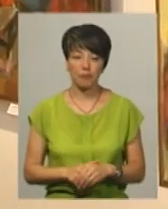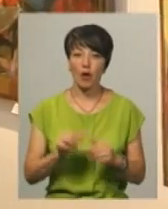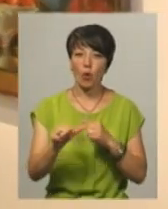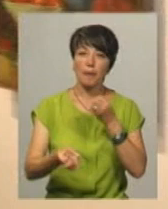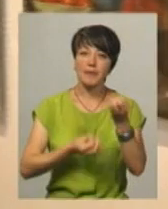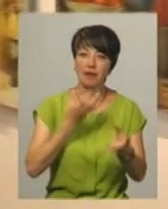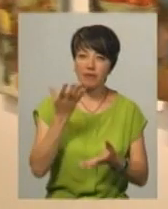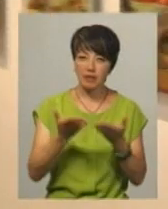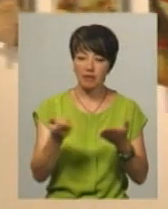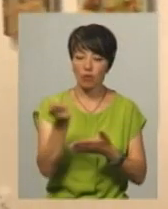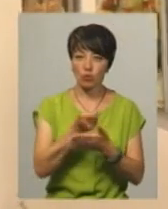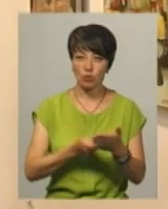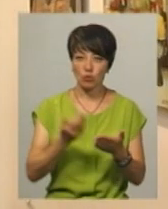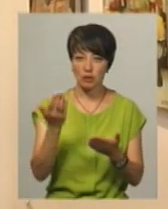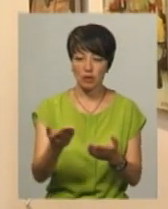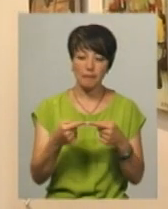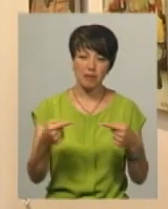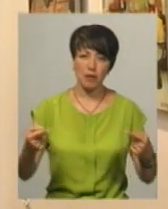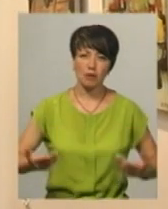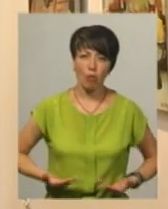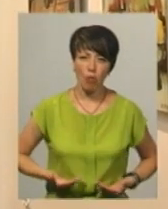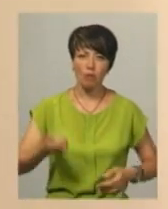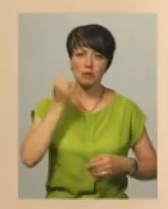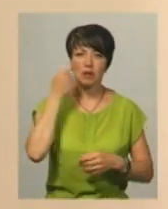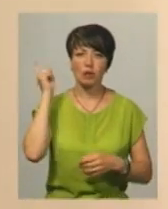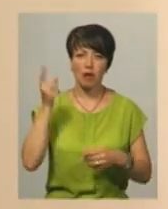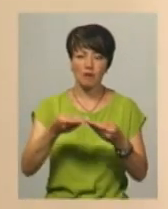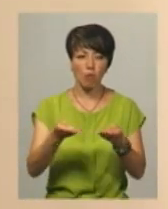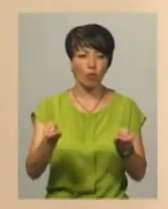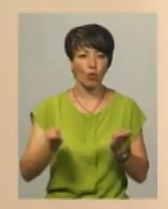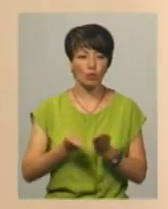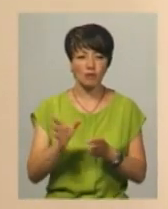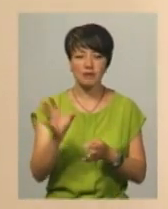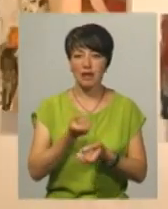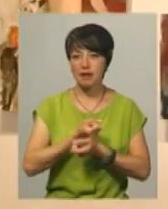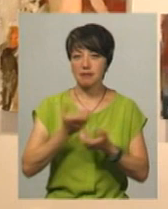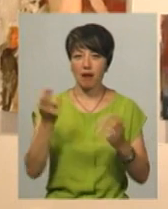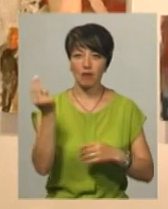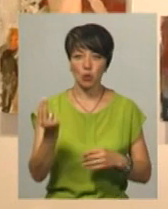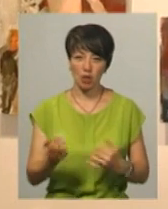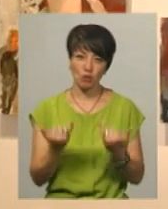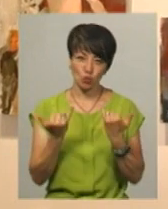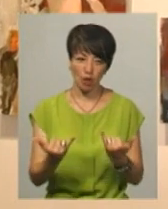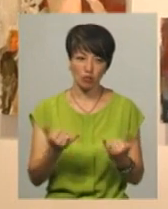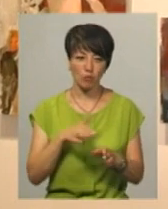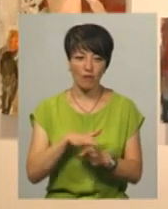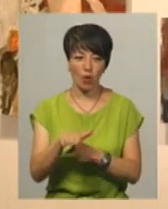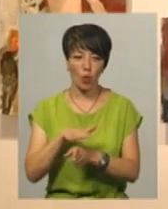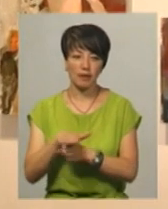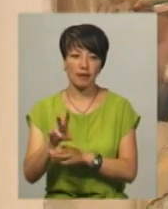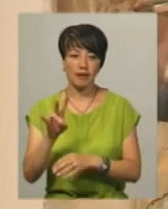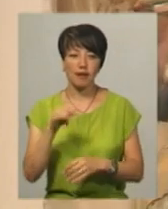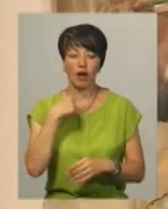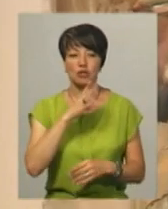квітів, на картинах художниці і предмети побуту, стародавній посуд – все в яскравих тонах та в сучасному виконанні, говорить